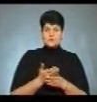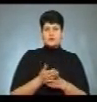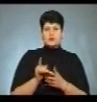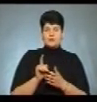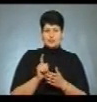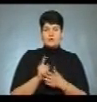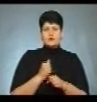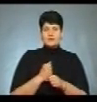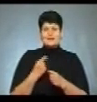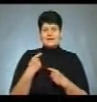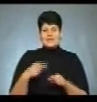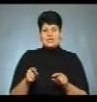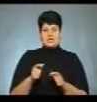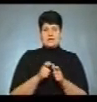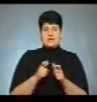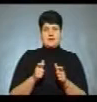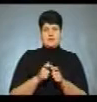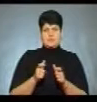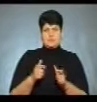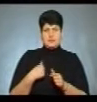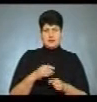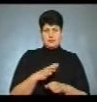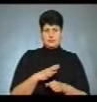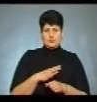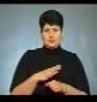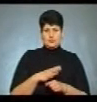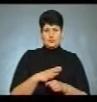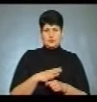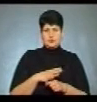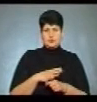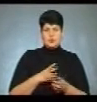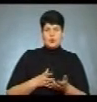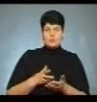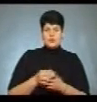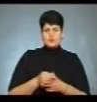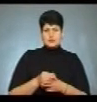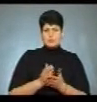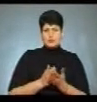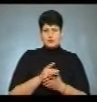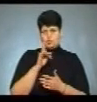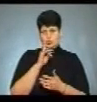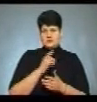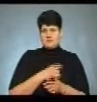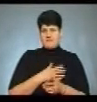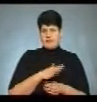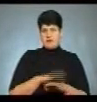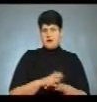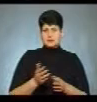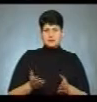виготовляти іншу картку. Мені дуже було зручно дивитися, оплачувати комунальні послуги через приватбанк.